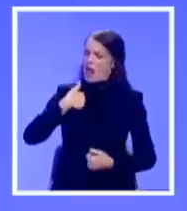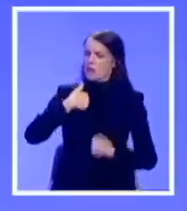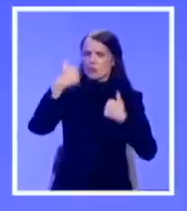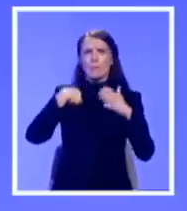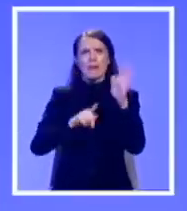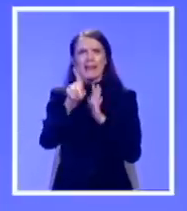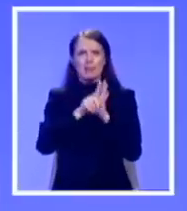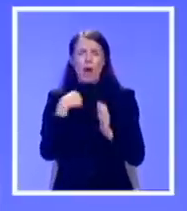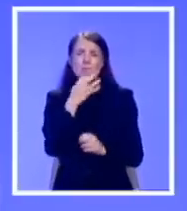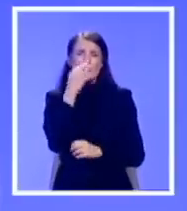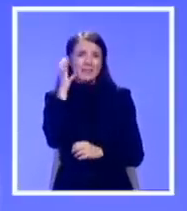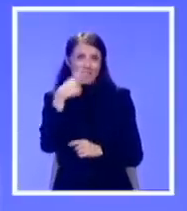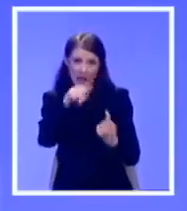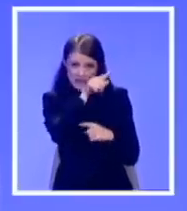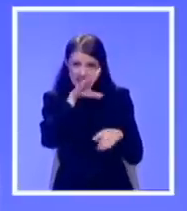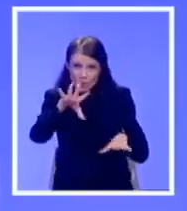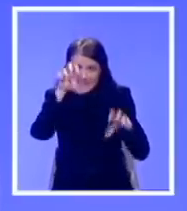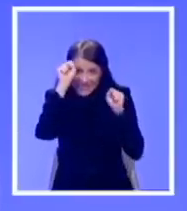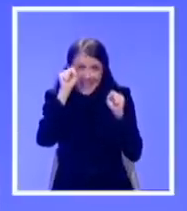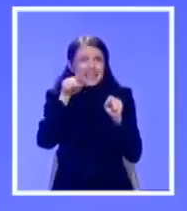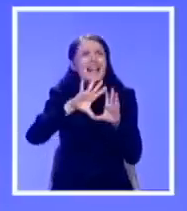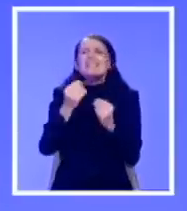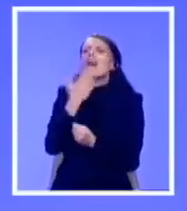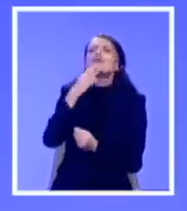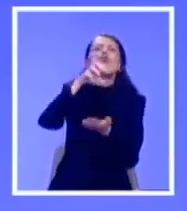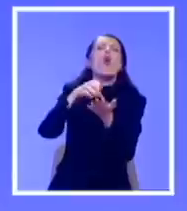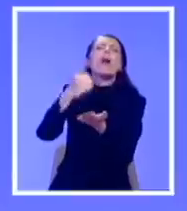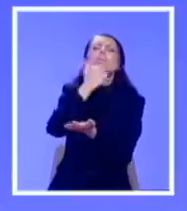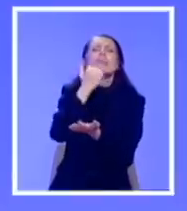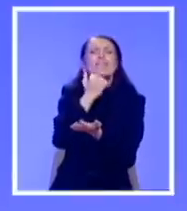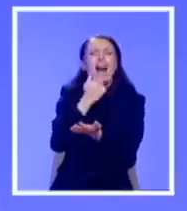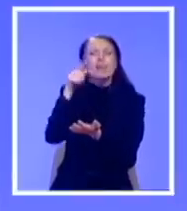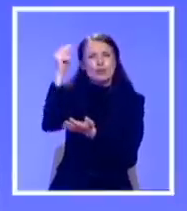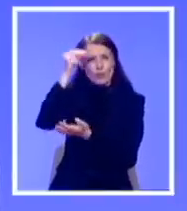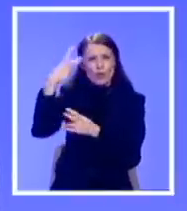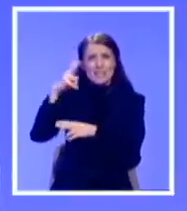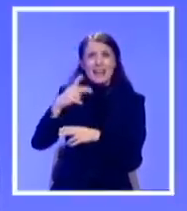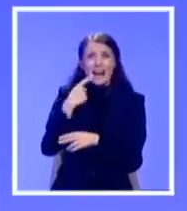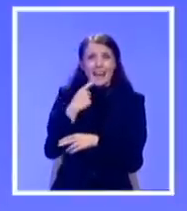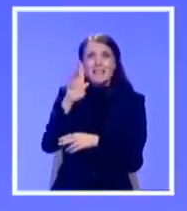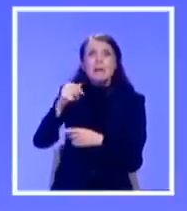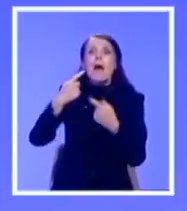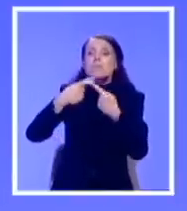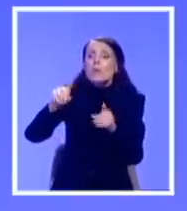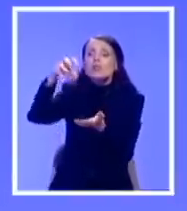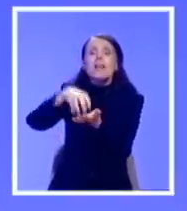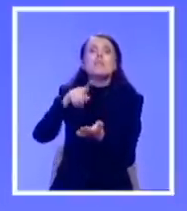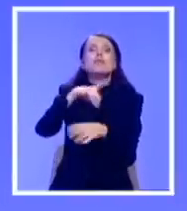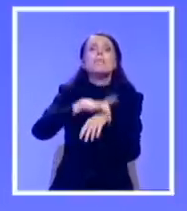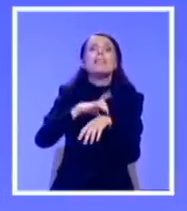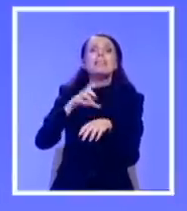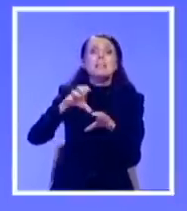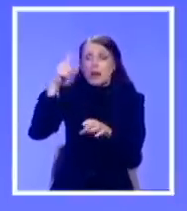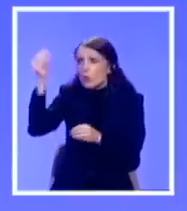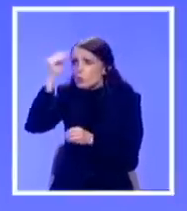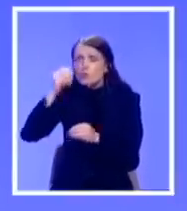svesna da gotovo sve škole za učenje stranih jezika imaju posebne odeljenja za medicinske radnike? Da li znaju da smo drugi u